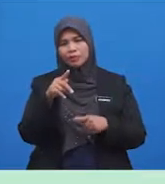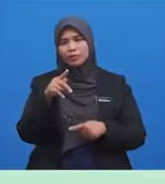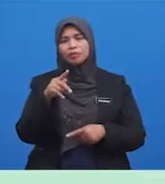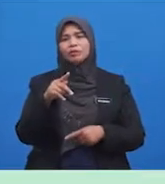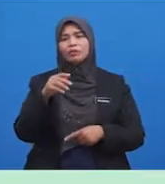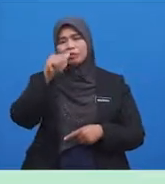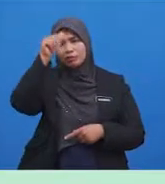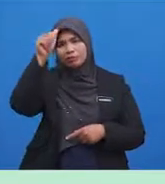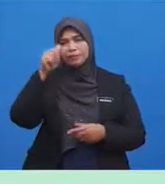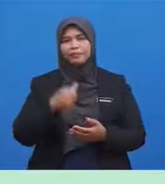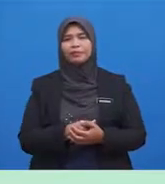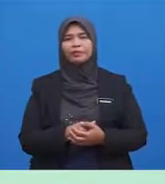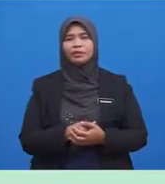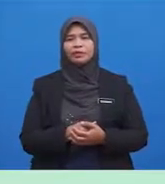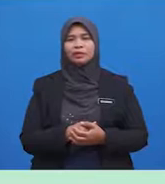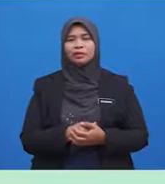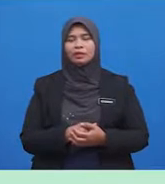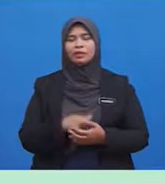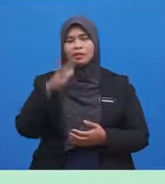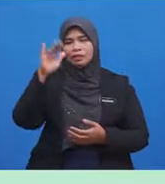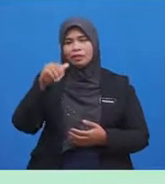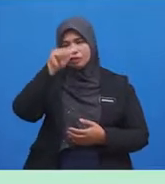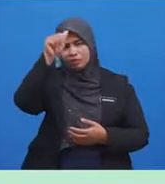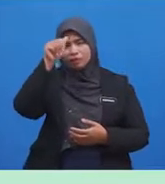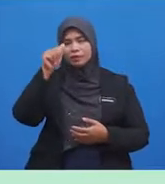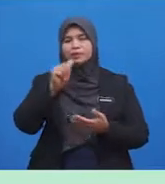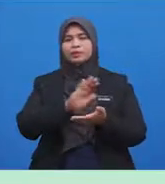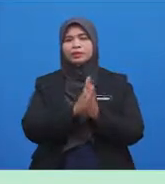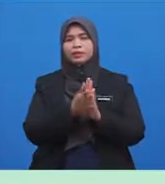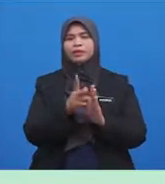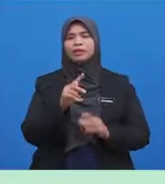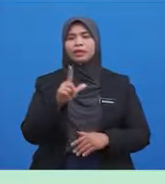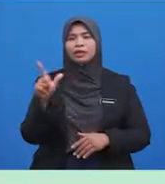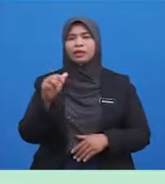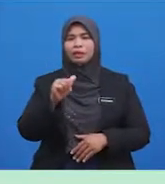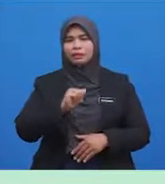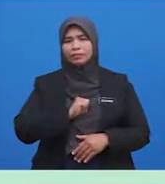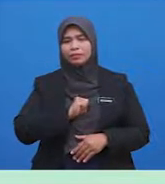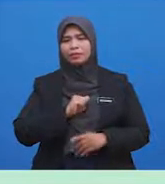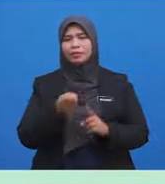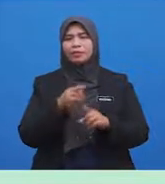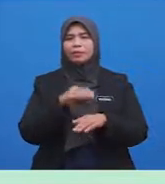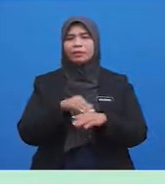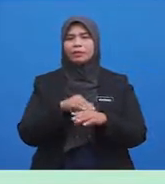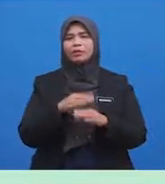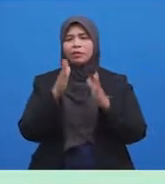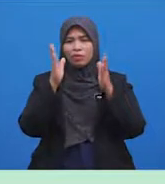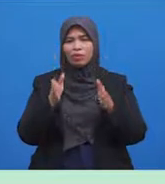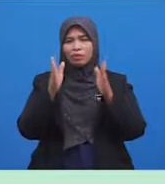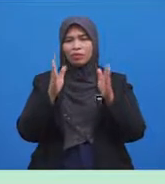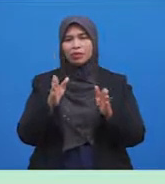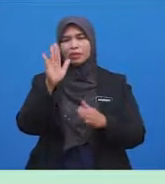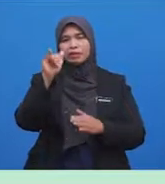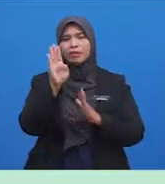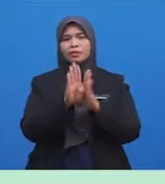dan pesuruhnya Ya Allah, jadikanlah aku Daripada orang